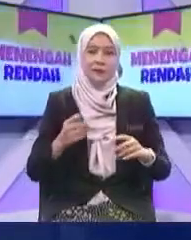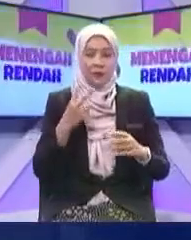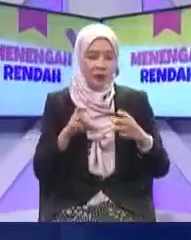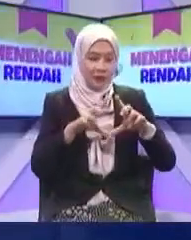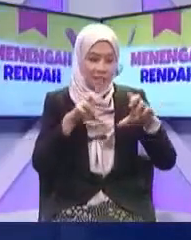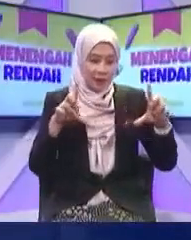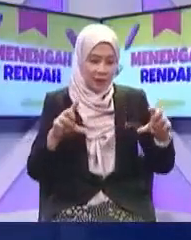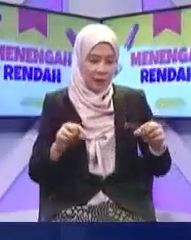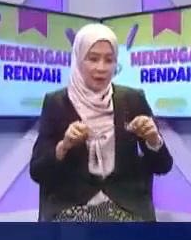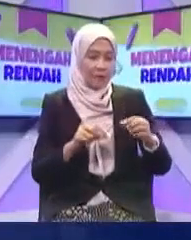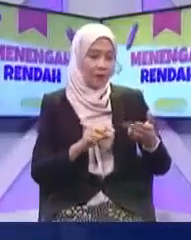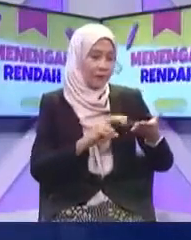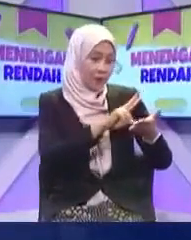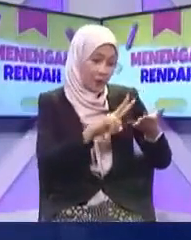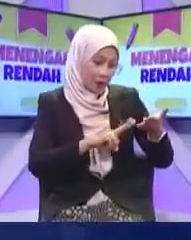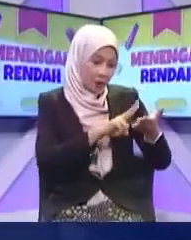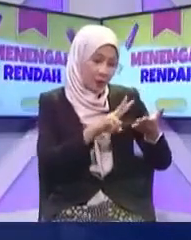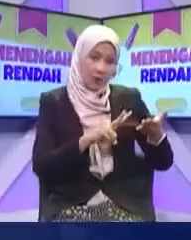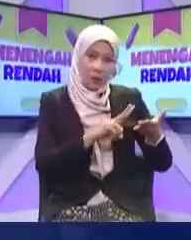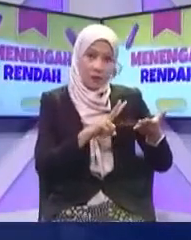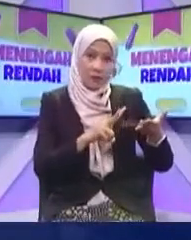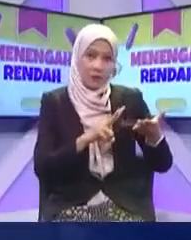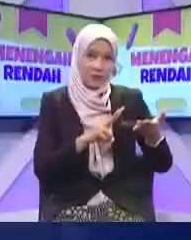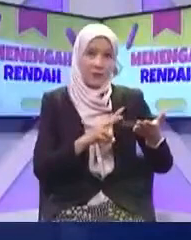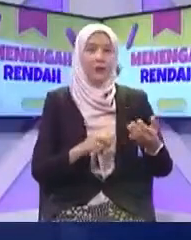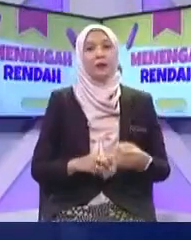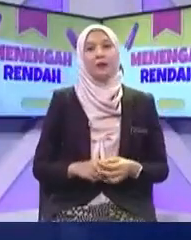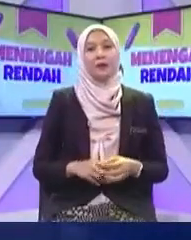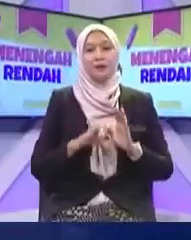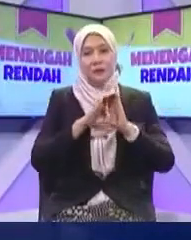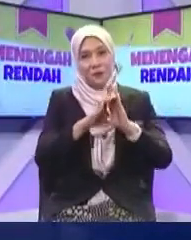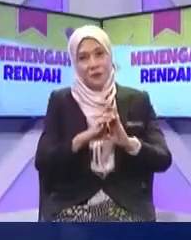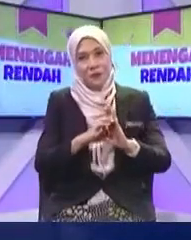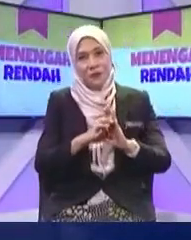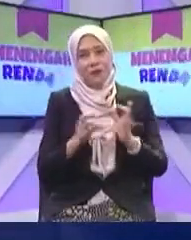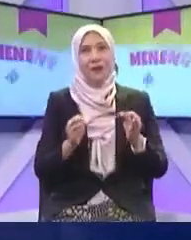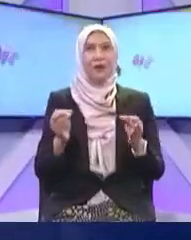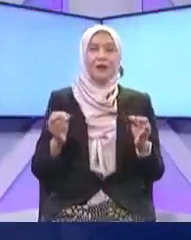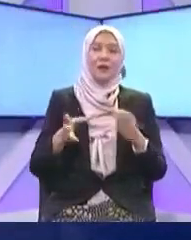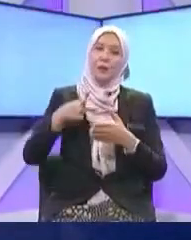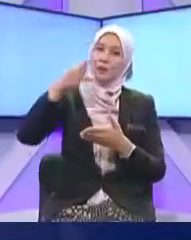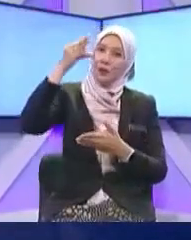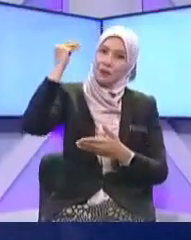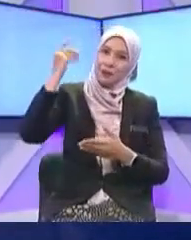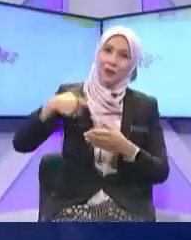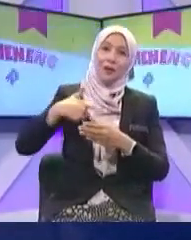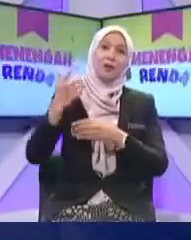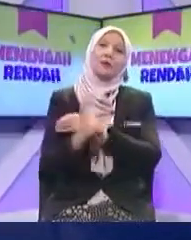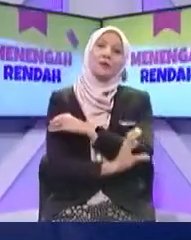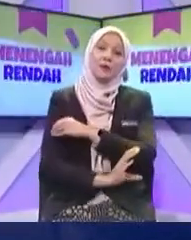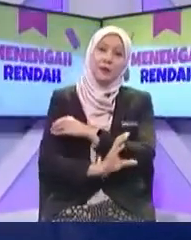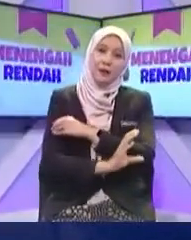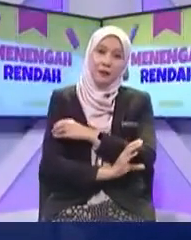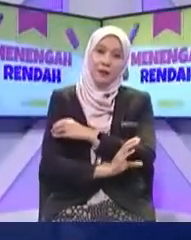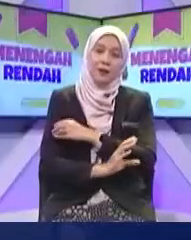berada di luar negara Ya betul Tak boleh balik raya Sedihnya Sedih katanya Tapi Saya boleh buat Video call Betul Bersama